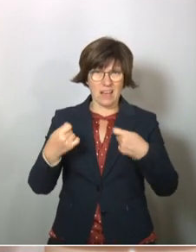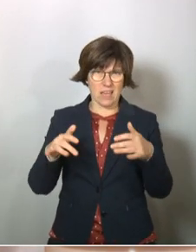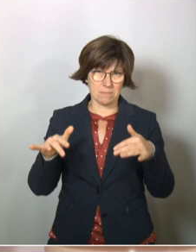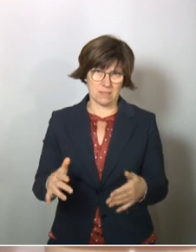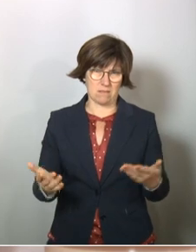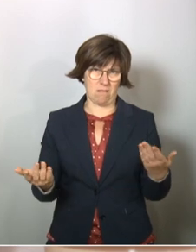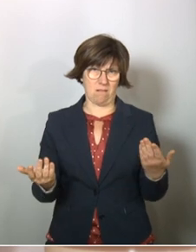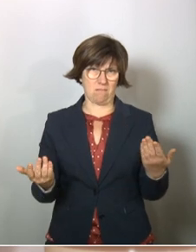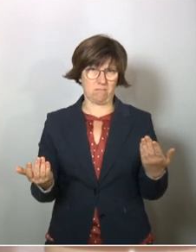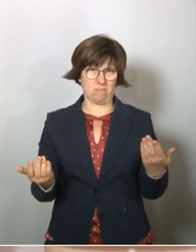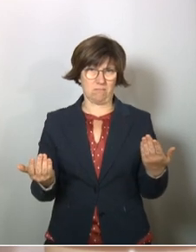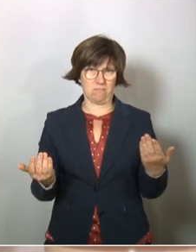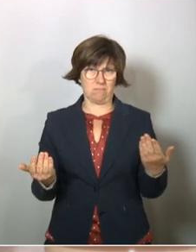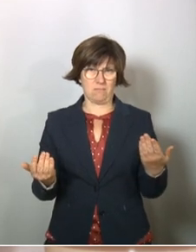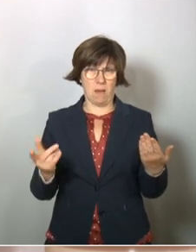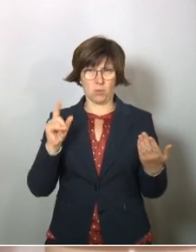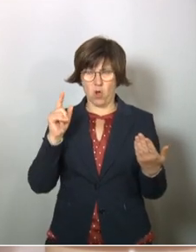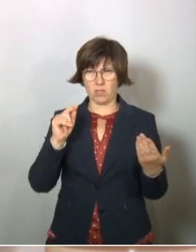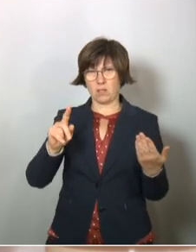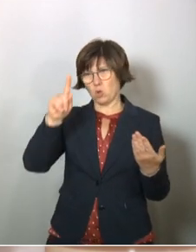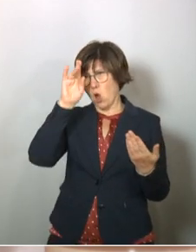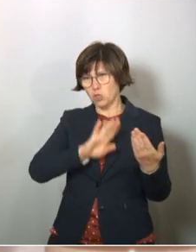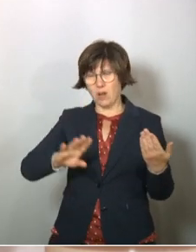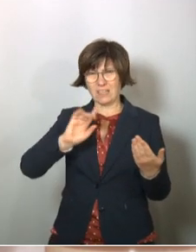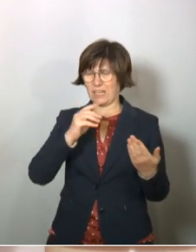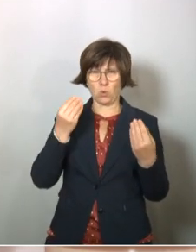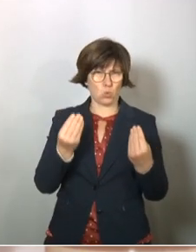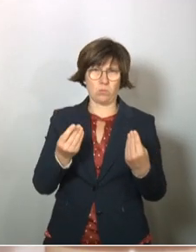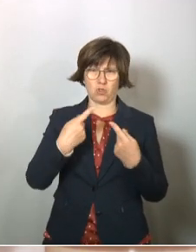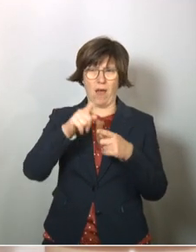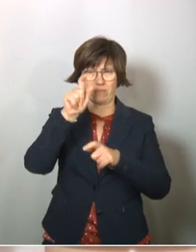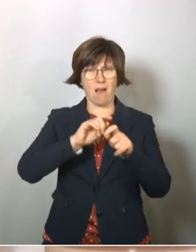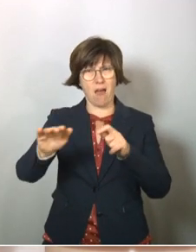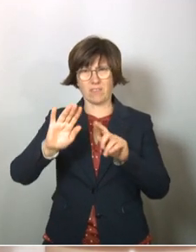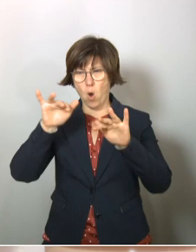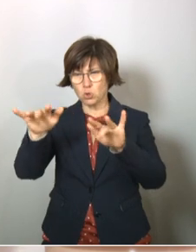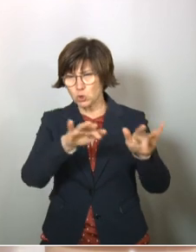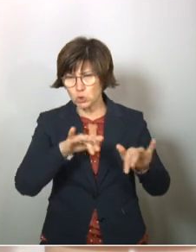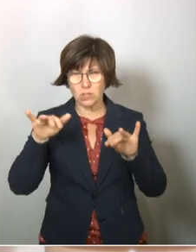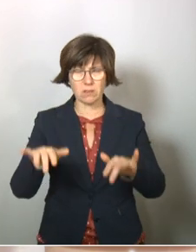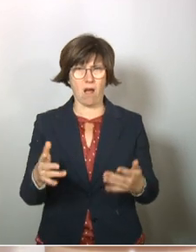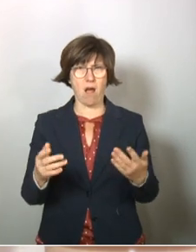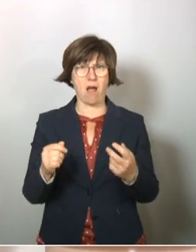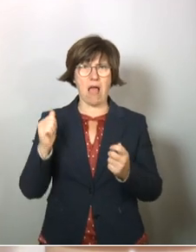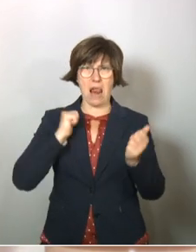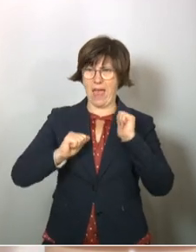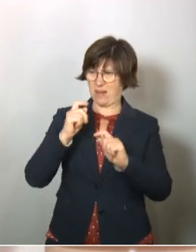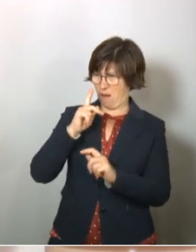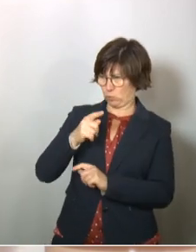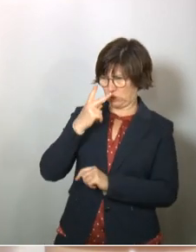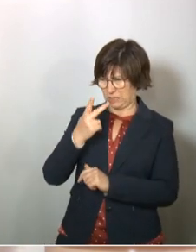gefördert, die nicht in Deutschland spezifisch sind, die es auch in anderen Ländern gibt. Aber es ist leider zu konstatieren,